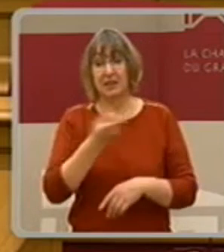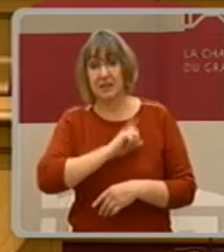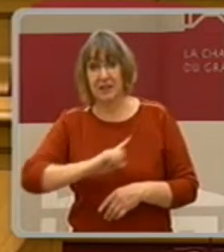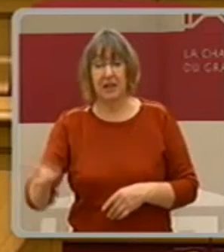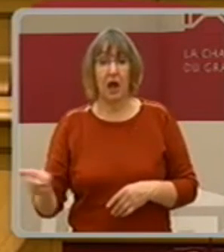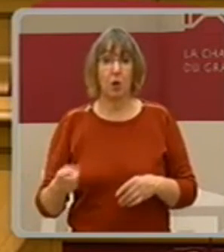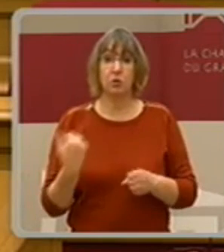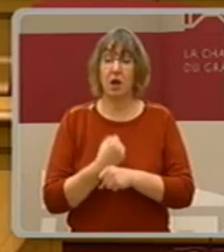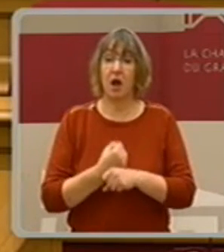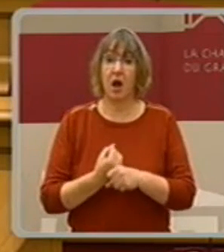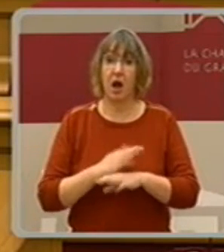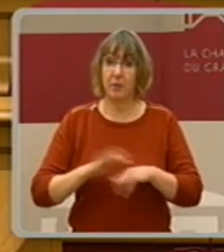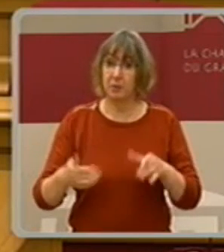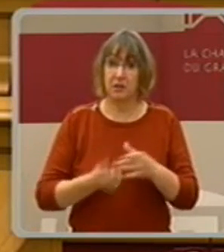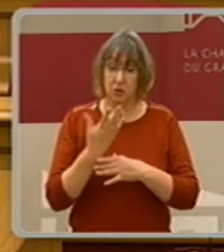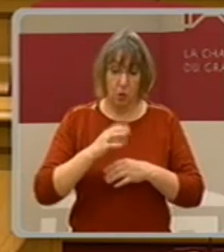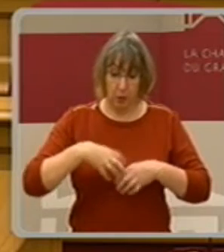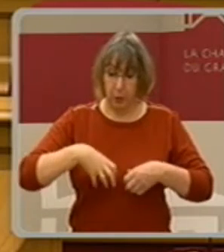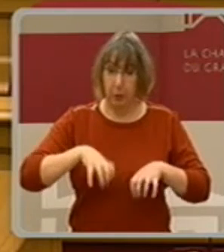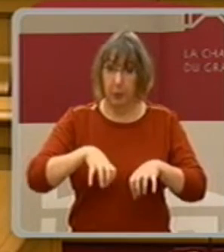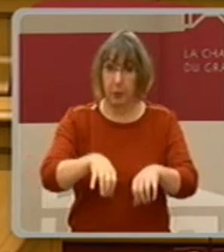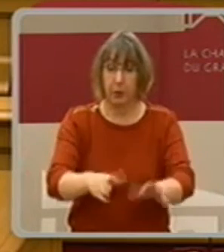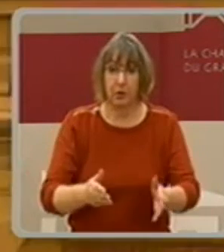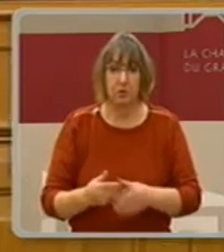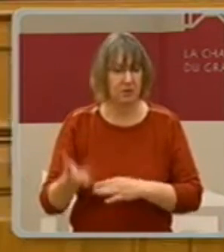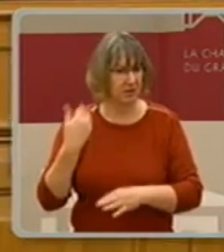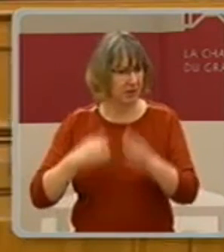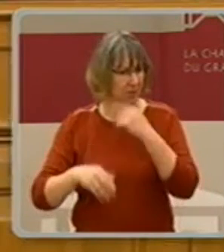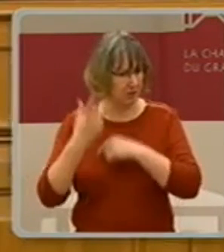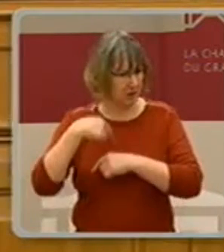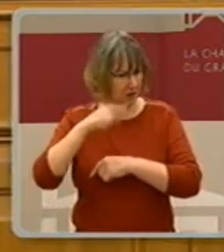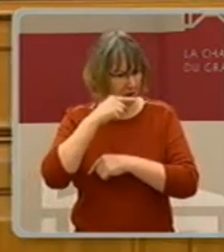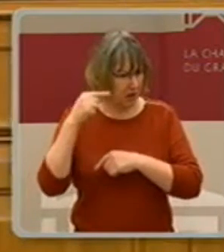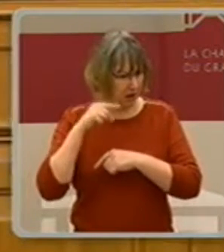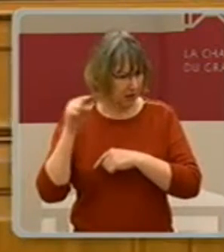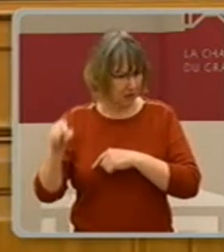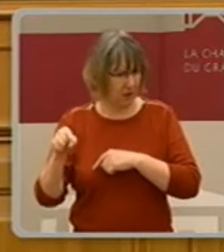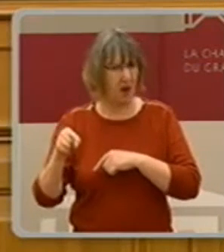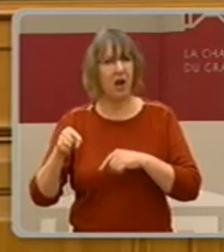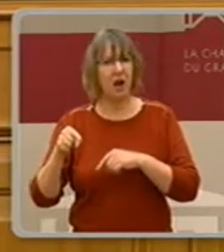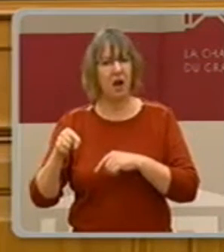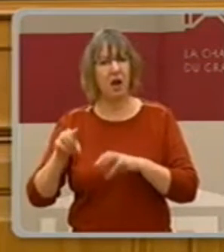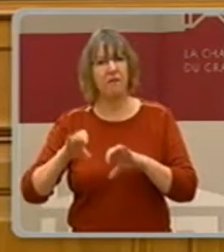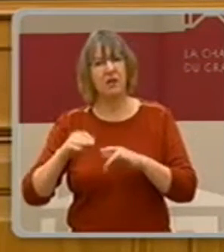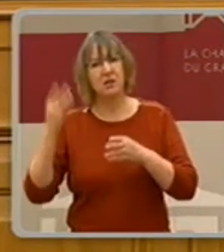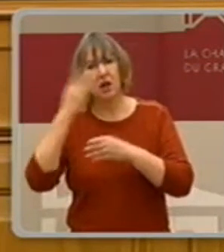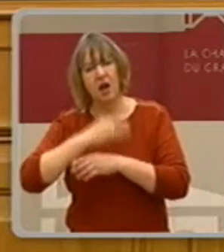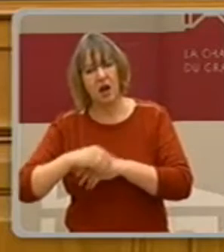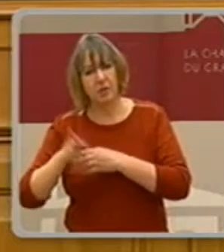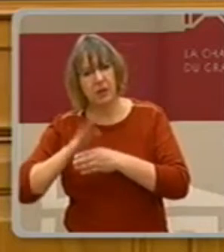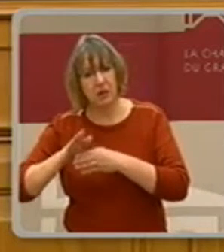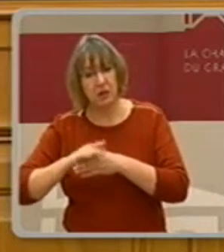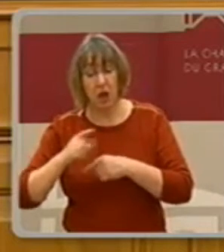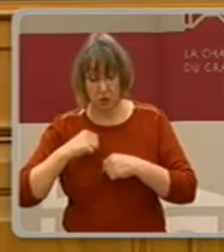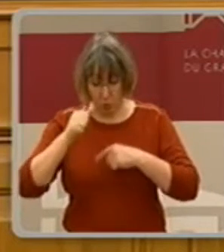.000 Erbisplätze und nächstes Jahr Rimm-Einkehr 15.000 Erbisplätze. Da kann ich mich erinnern, dass ich damals die erste